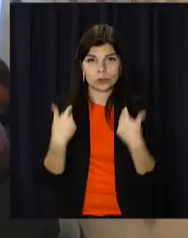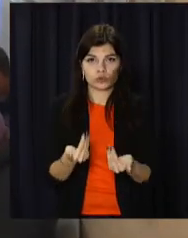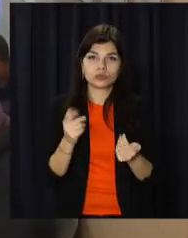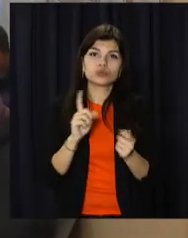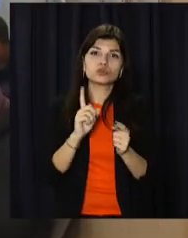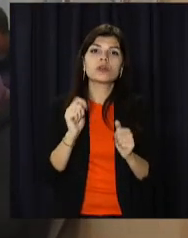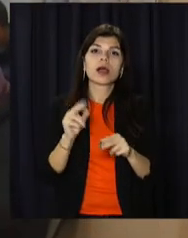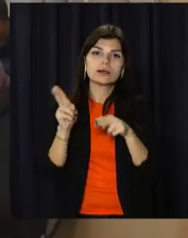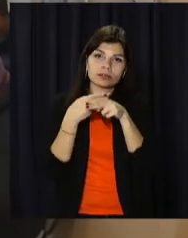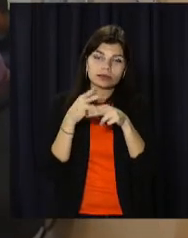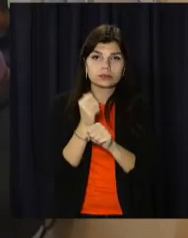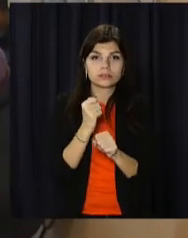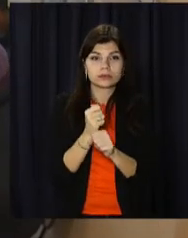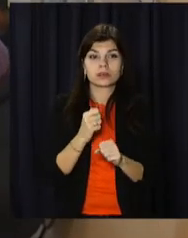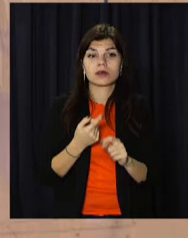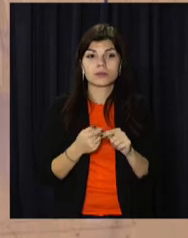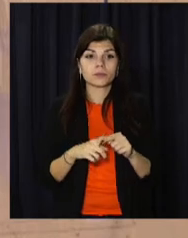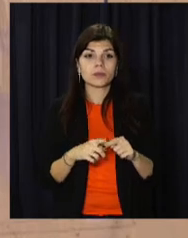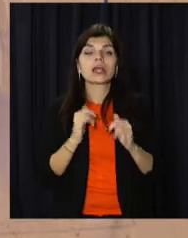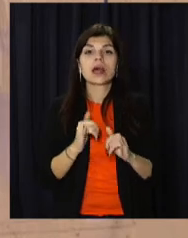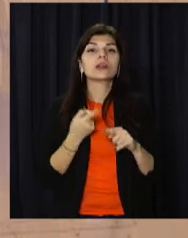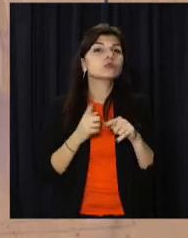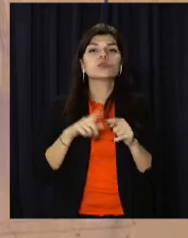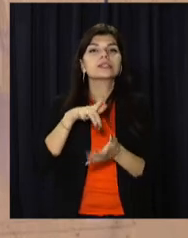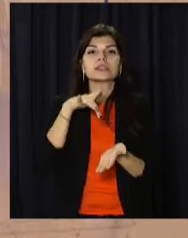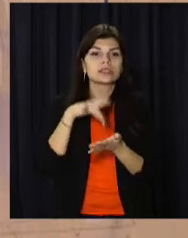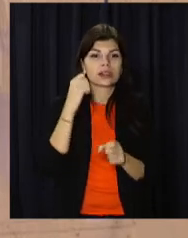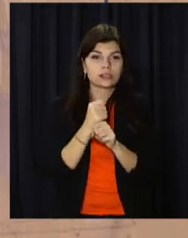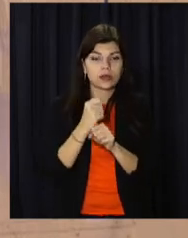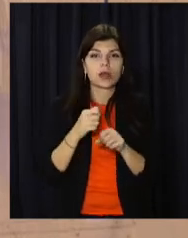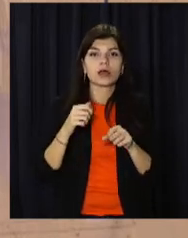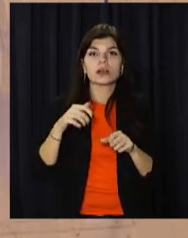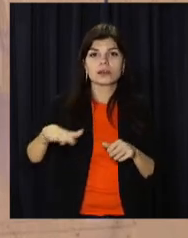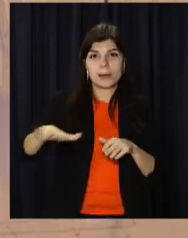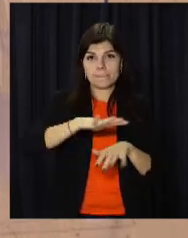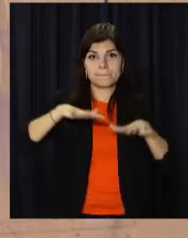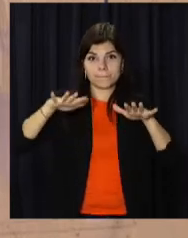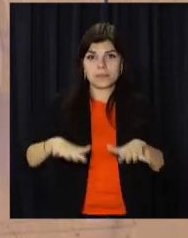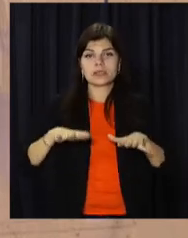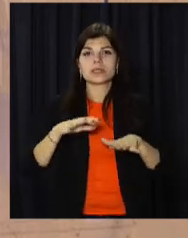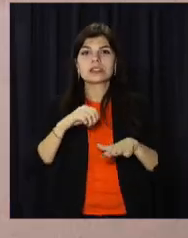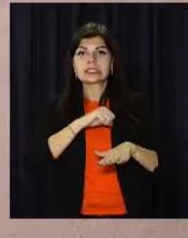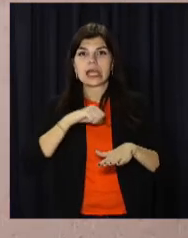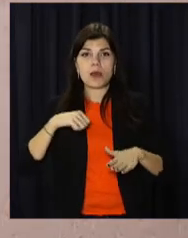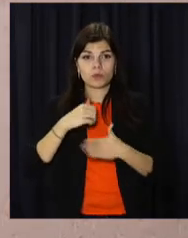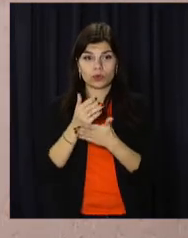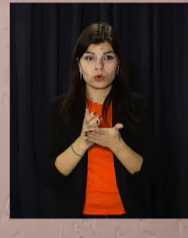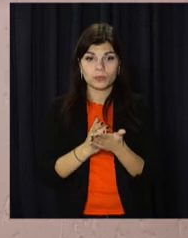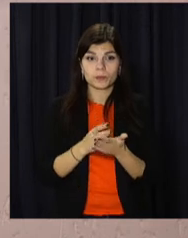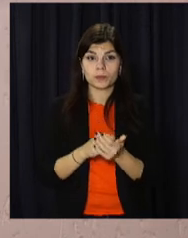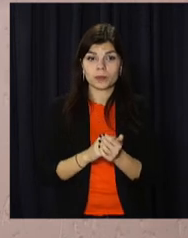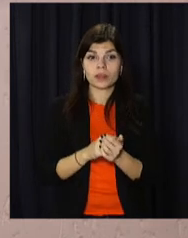із сервісами «Дія» доступна у ЦНАП Кам'янського. Для цього у Центрі облаштували комп'ютеризоване місце самообслуговування. На порталі